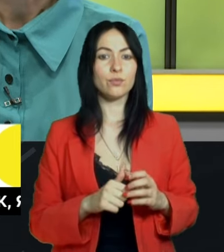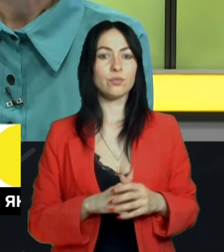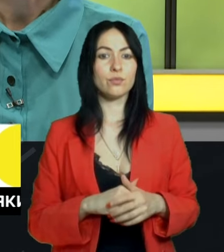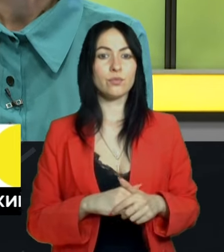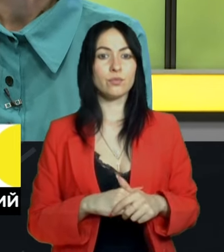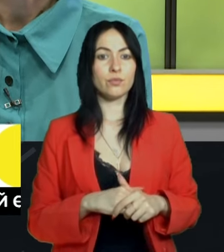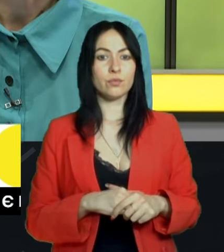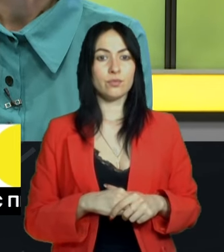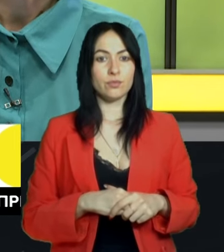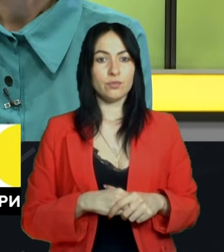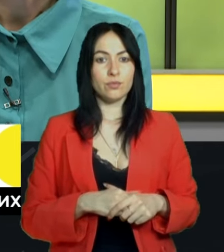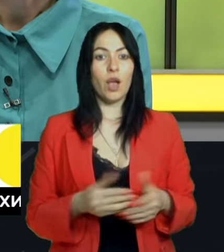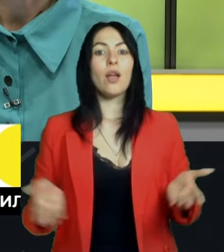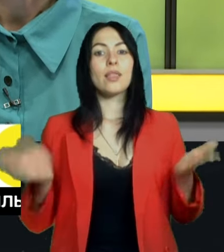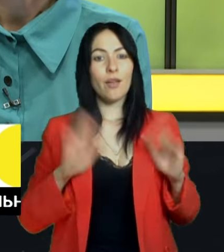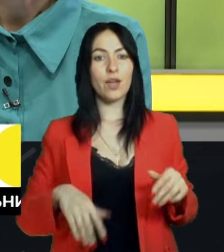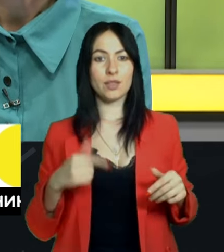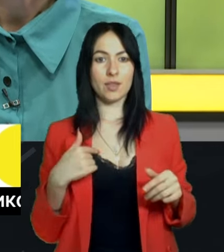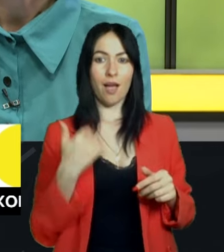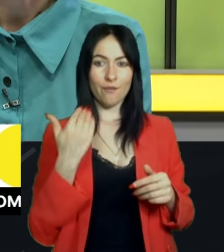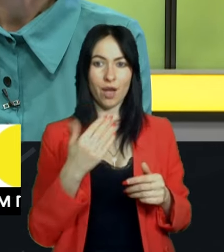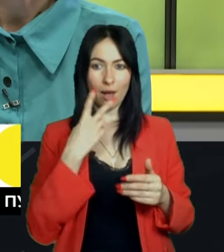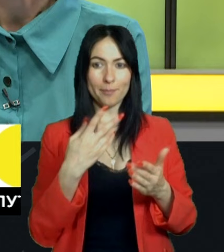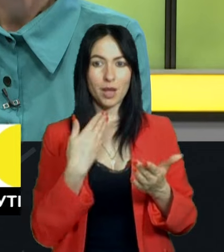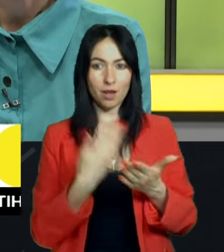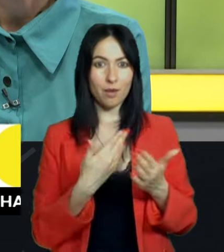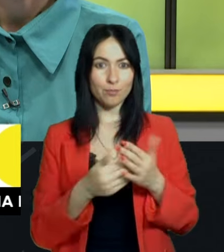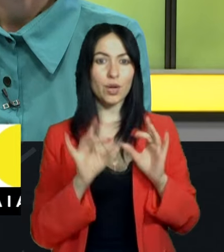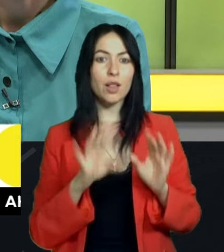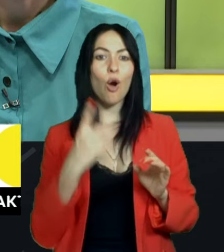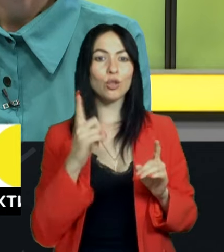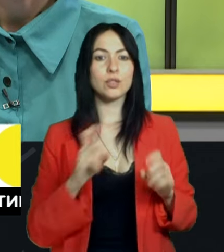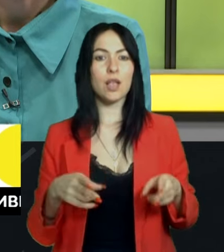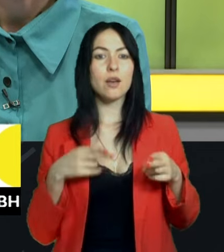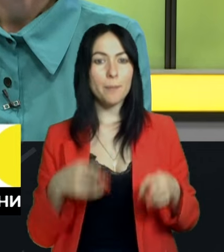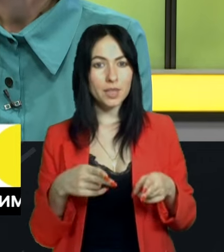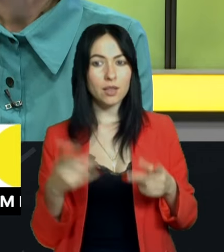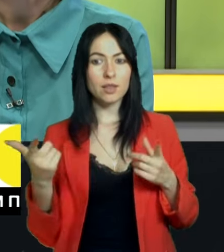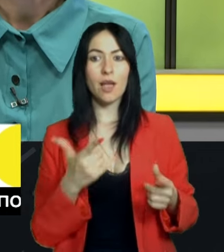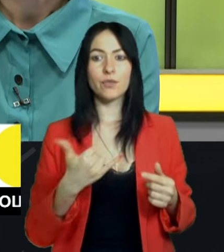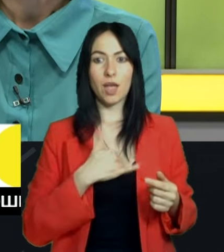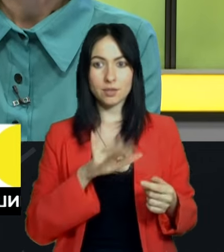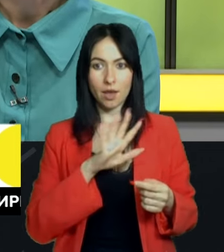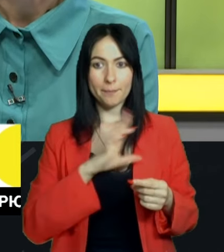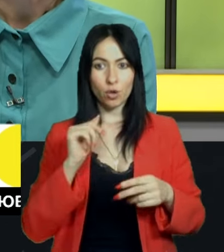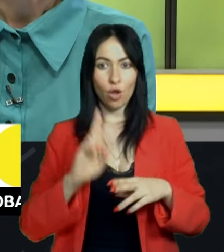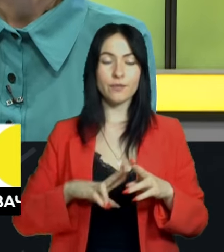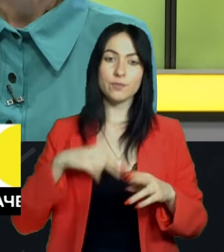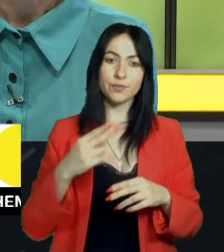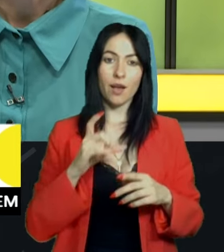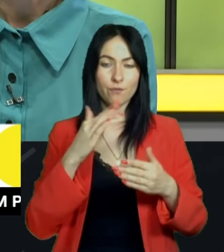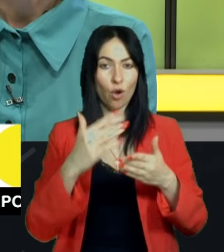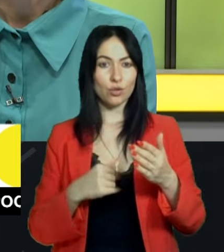Давайте я наведу вам приклад одного з кримінальних проваджень, де в нас було відшкодування. ході досудового розслідування